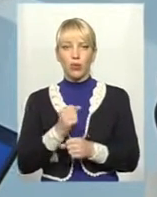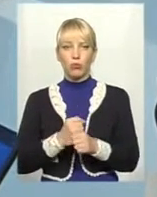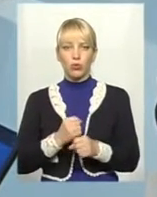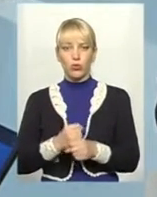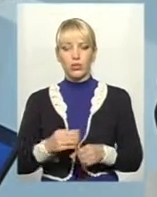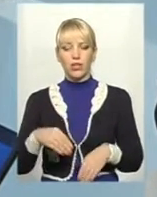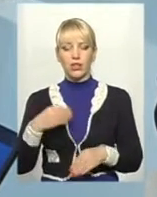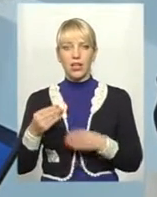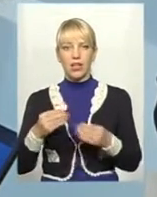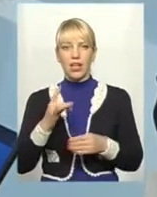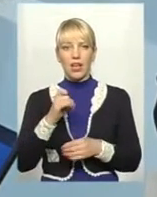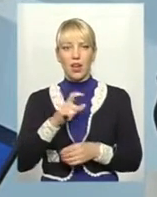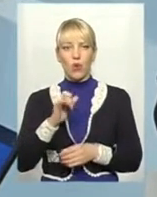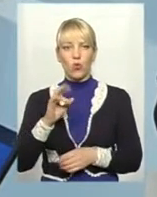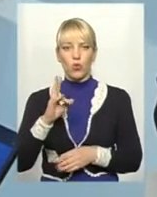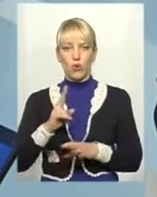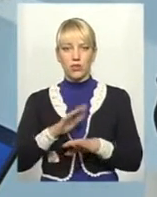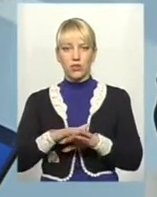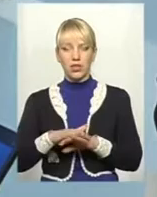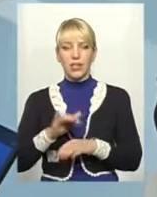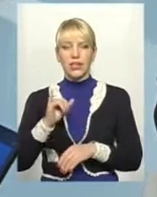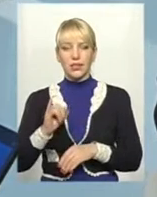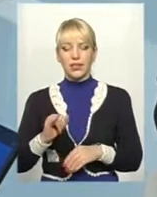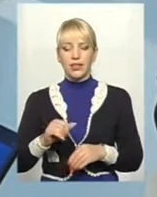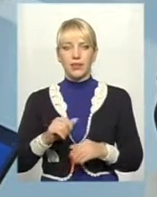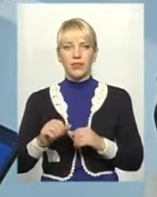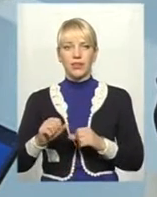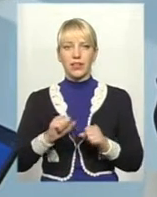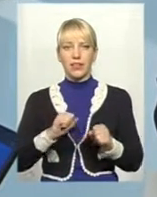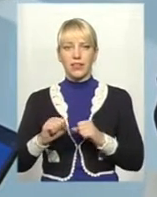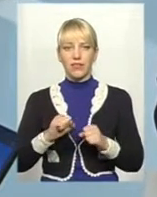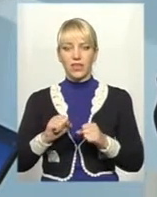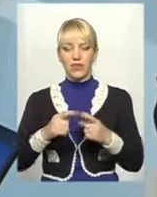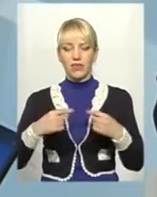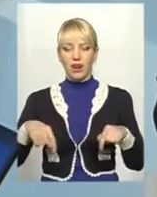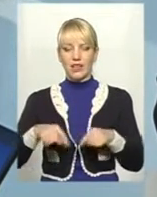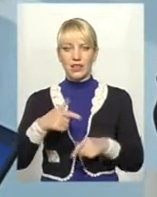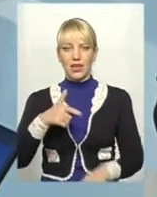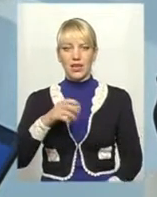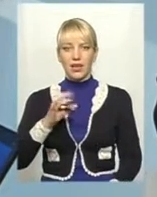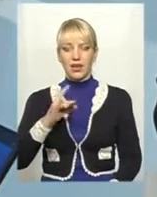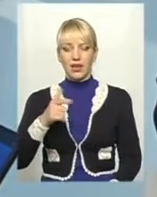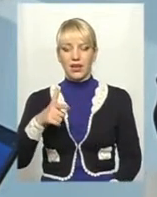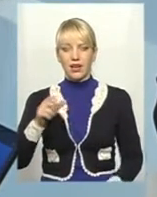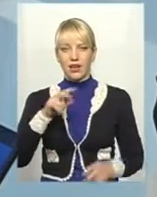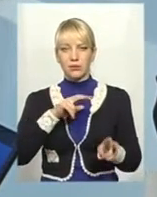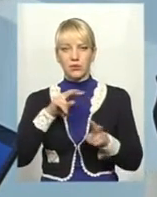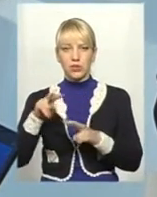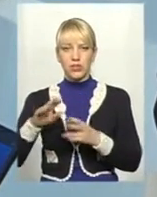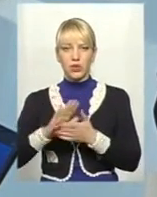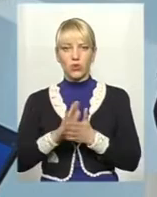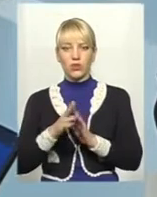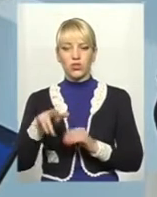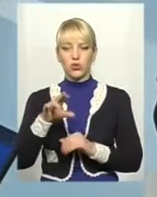надані розрахункові рахунки, і безпосередньо керівник фракції народних депутатів Олександр Володимирович Герега моніторить ситуацію щодо